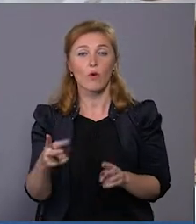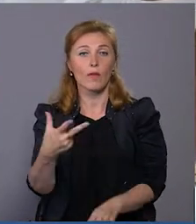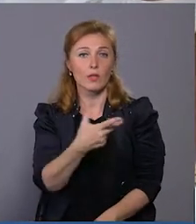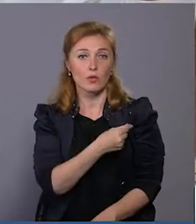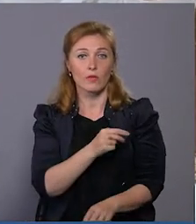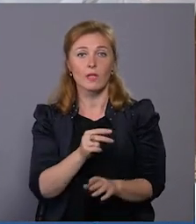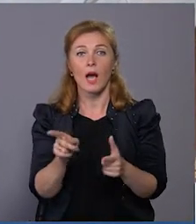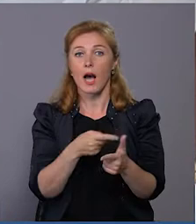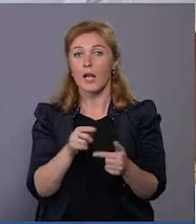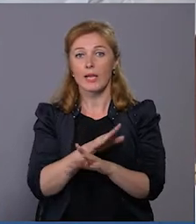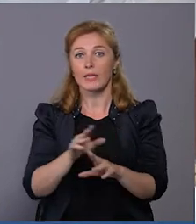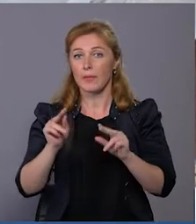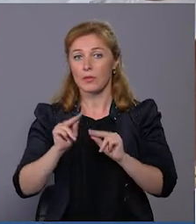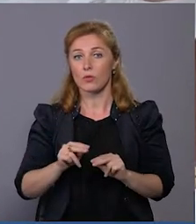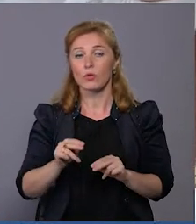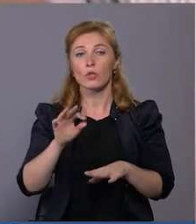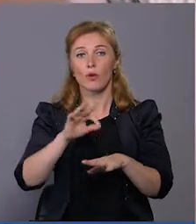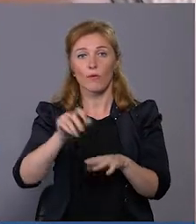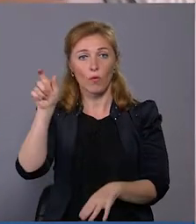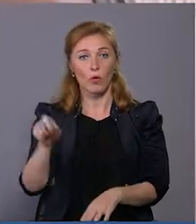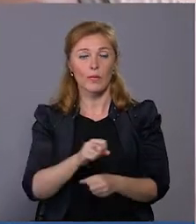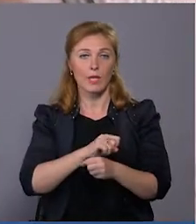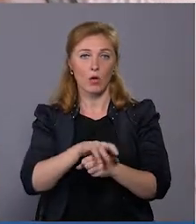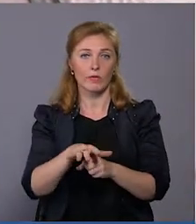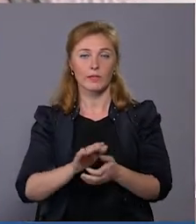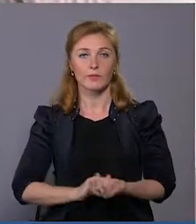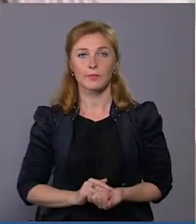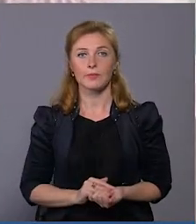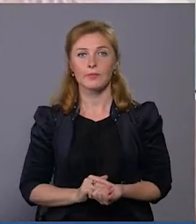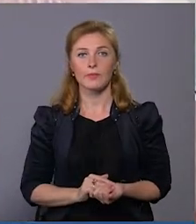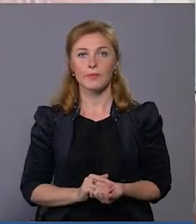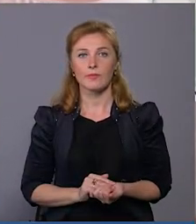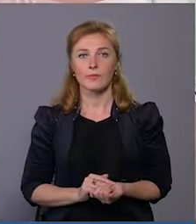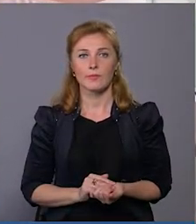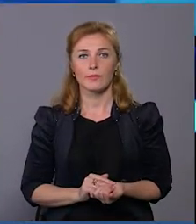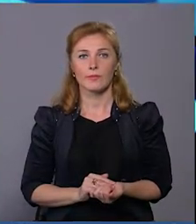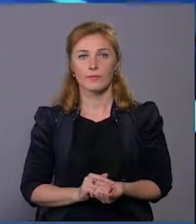але не працює безпосередньо з хворими на ковід. Карина Несер, Юрій Старушкін – Новини міста.